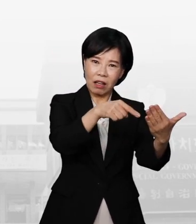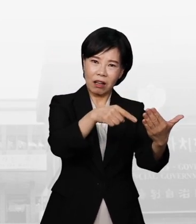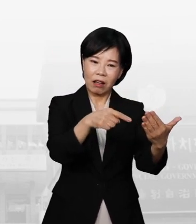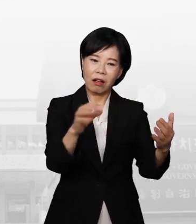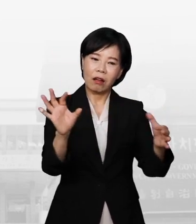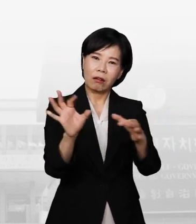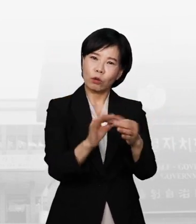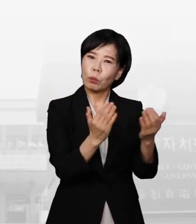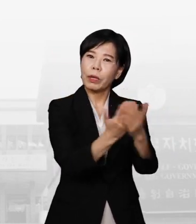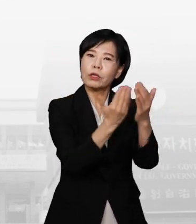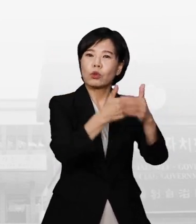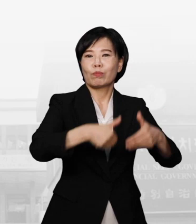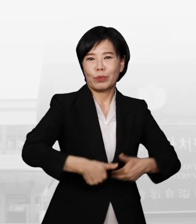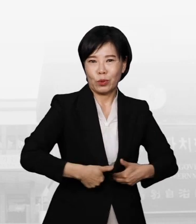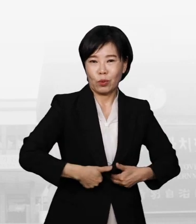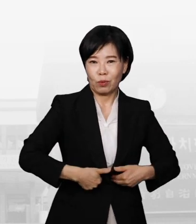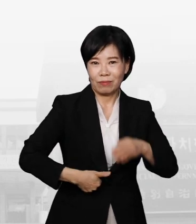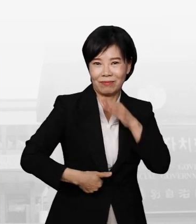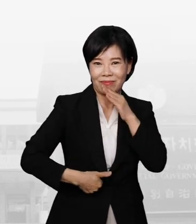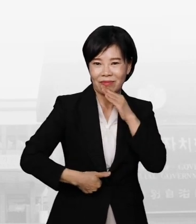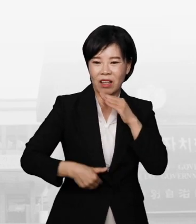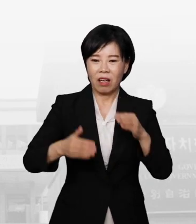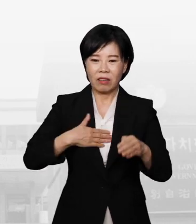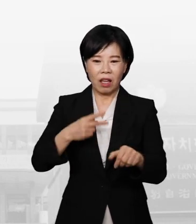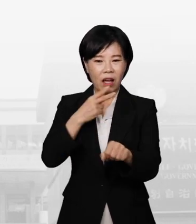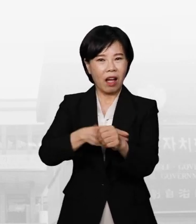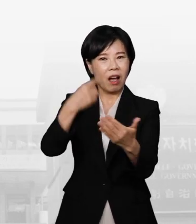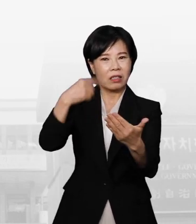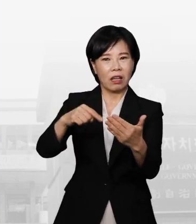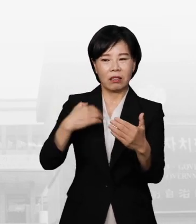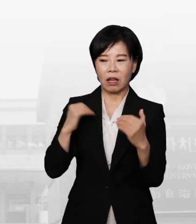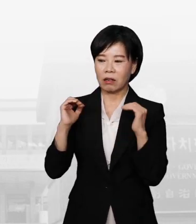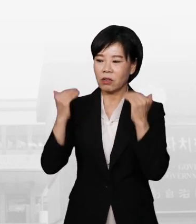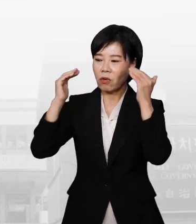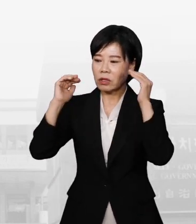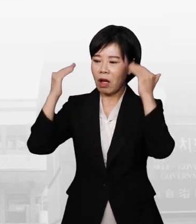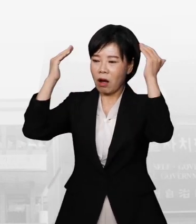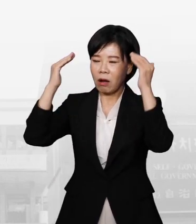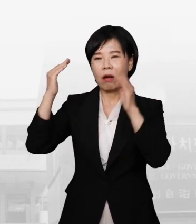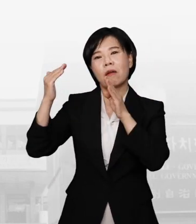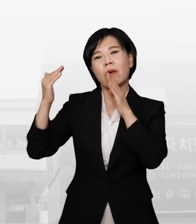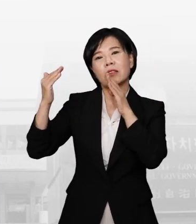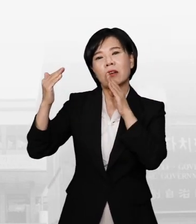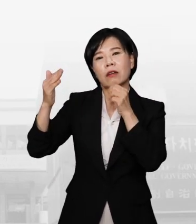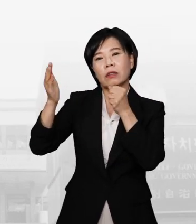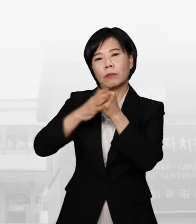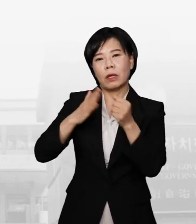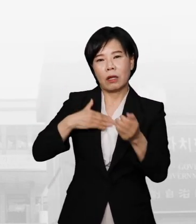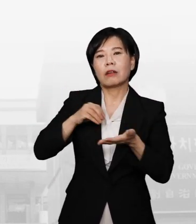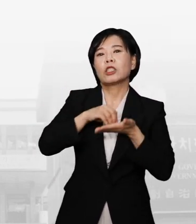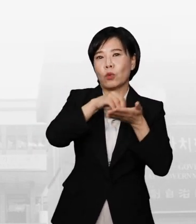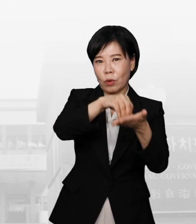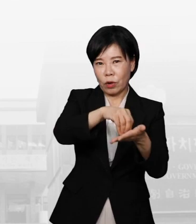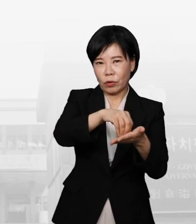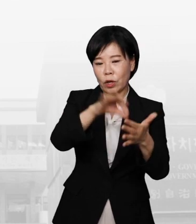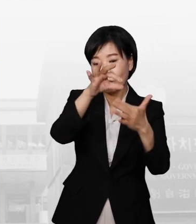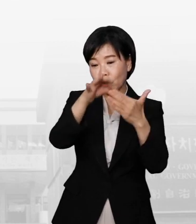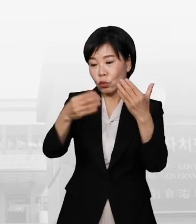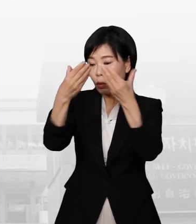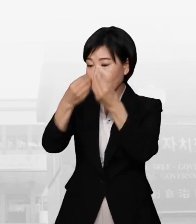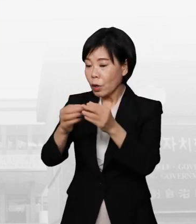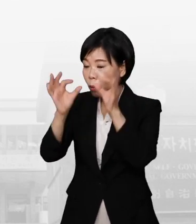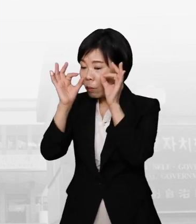계속 발전을 해야 하는 직업이다 보니까 제가 강사로서 성장할 수 있는 부분이 있다고 생각을 해서 지원하게 되었고요.